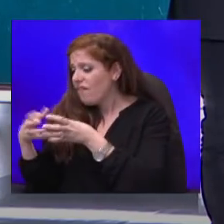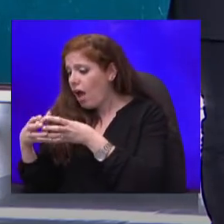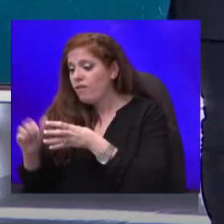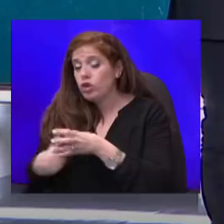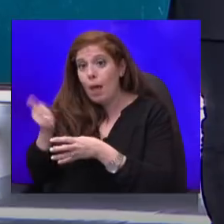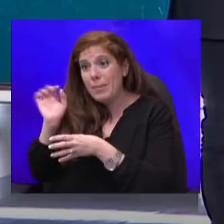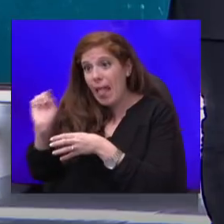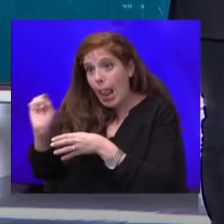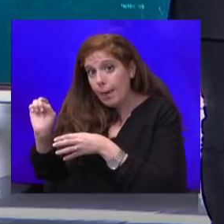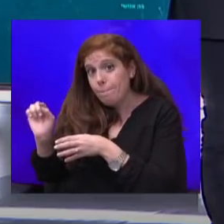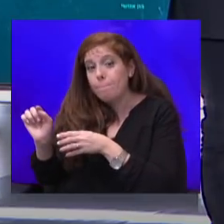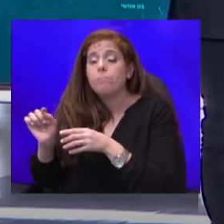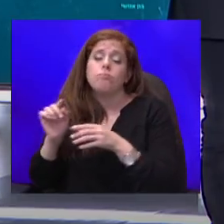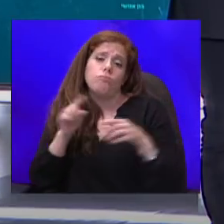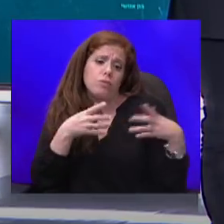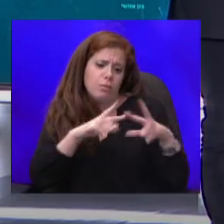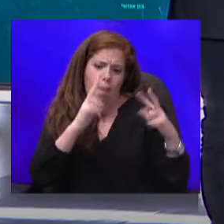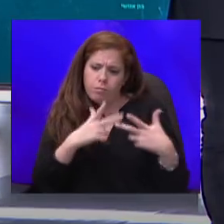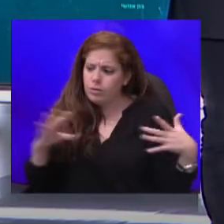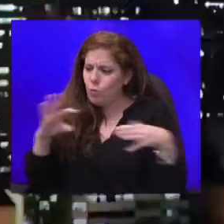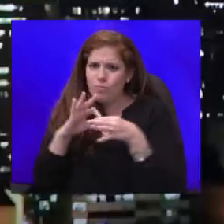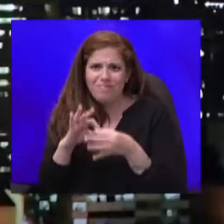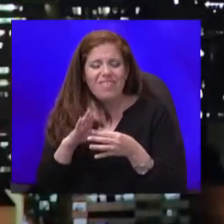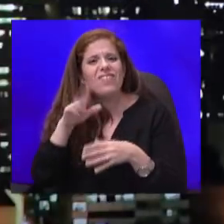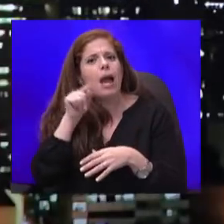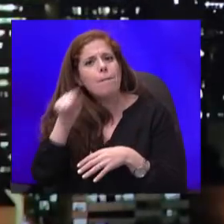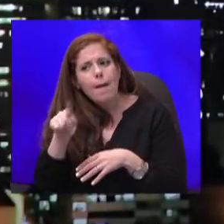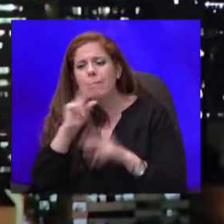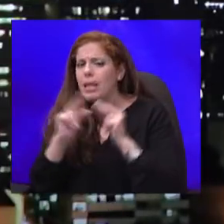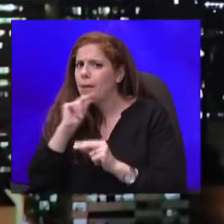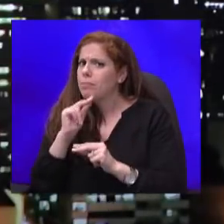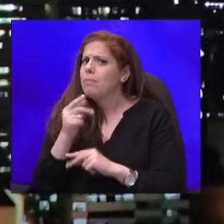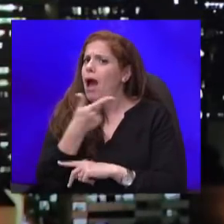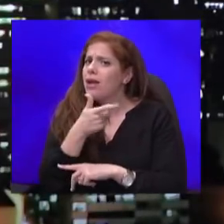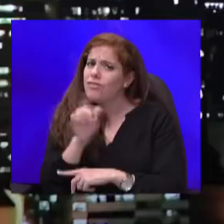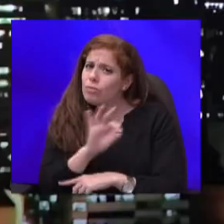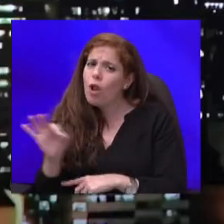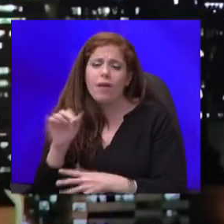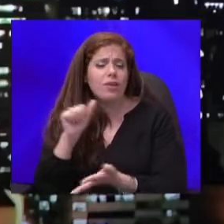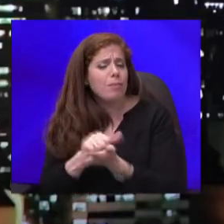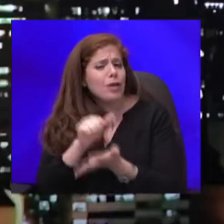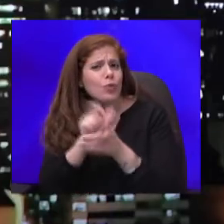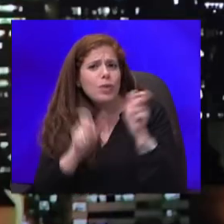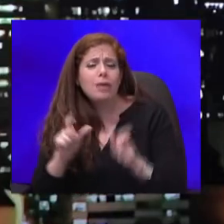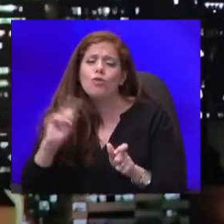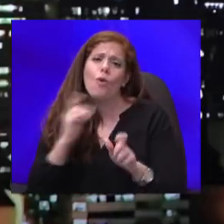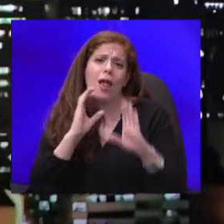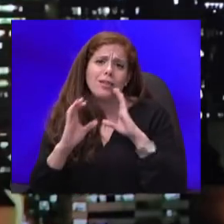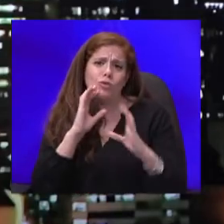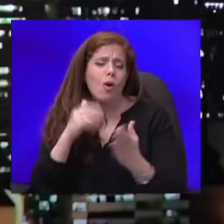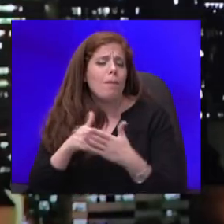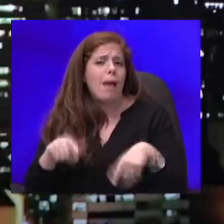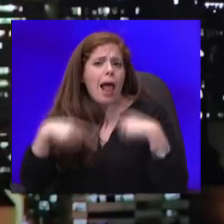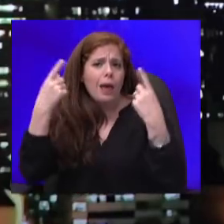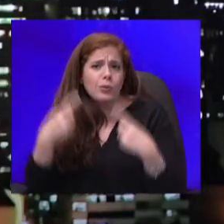מדברים, כמו שאתה יודע, עם הכתבים שלכם ועם העיתונאים של כל כלי התקשורת במהלך היום. אוקיי. נותנים עדכונים,